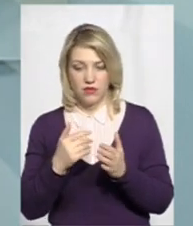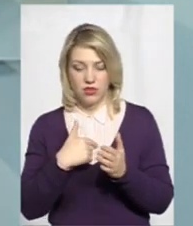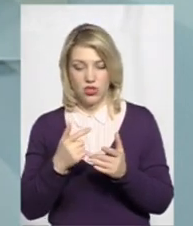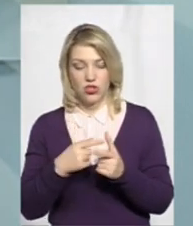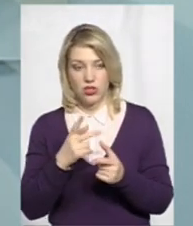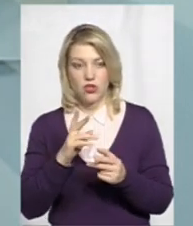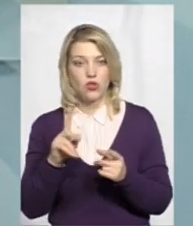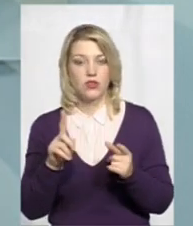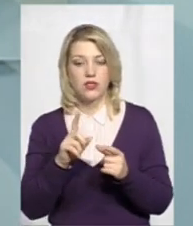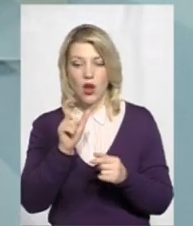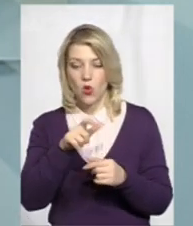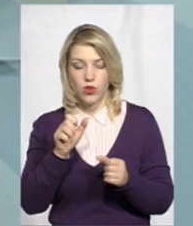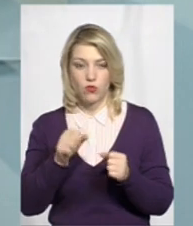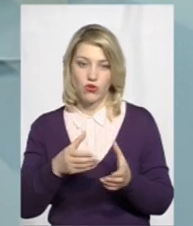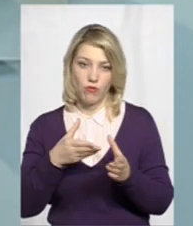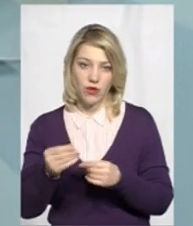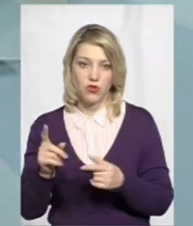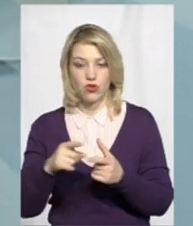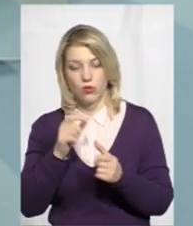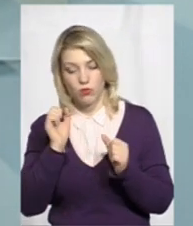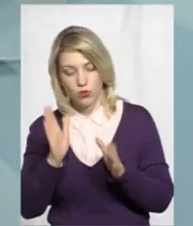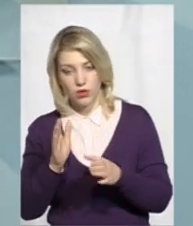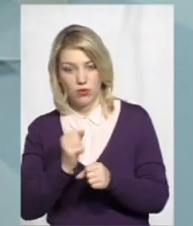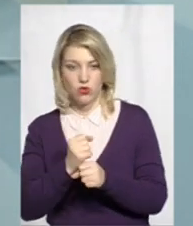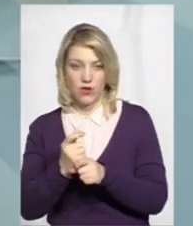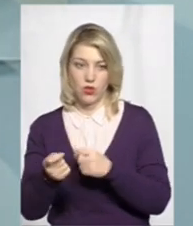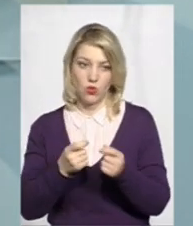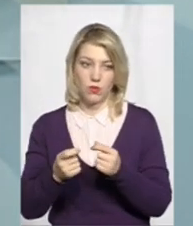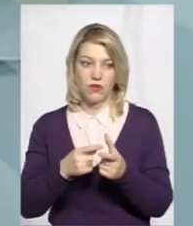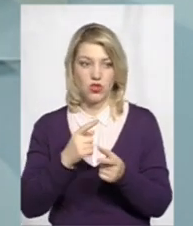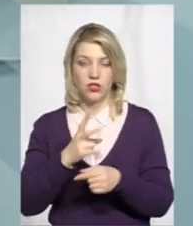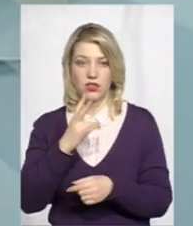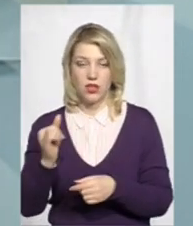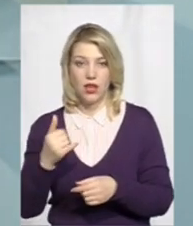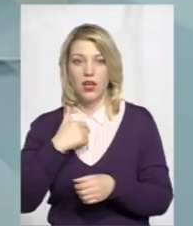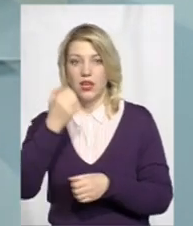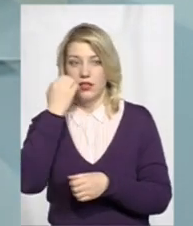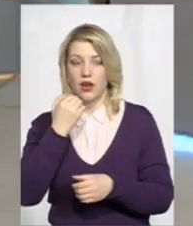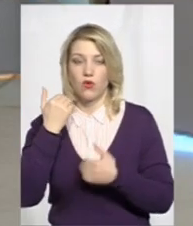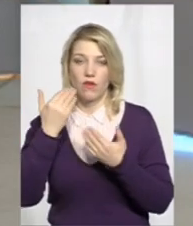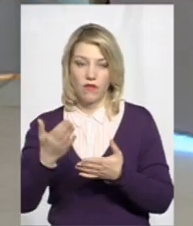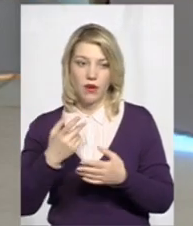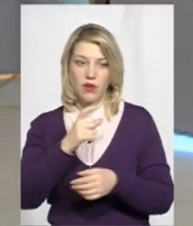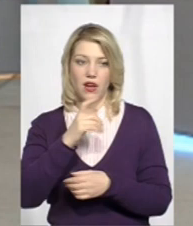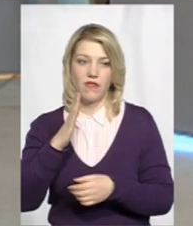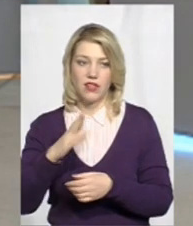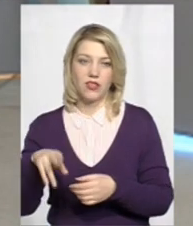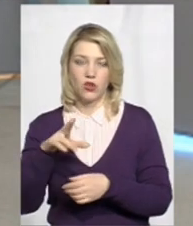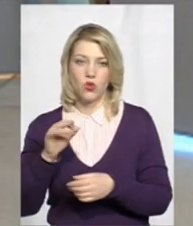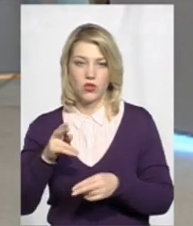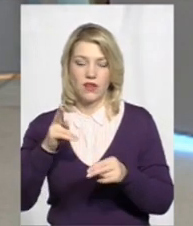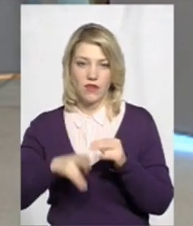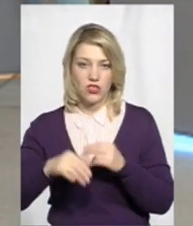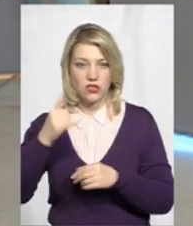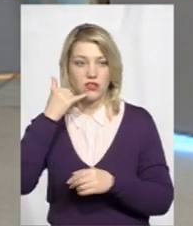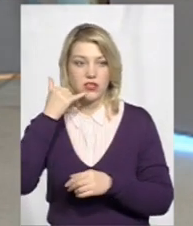вплинути на те, що працюватиме певний управитель чи ні. Дякую вам. Маємо хвилинку до завершення. Давайте швиденько